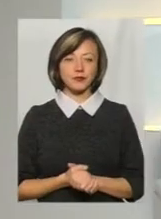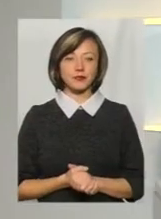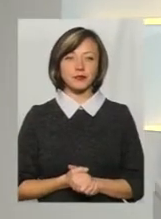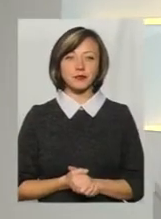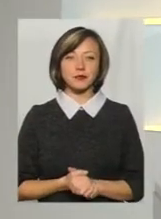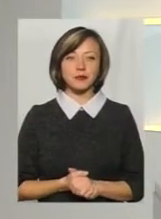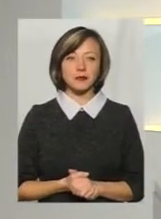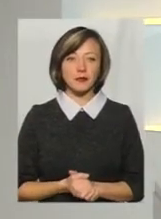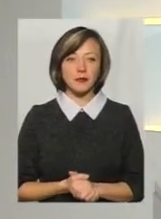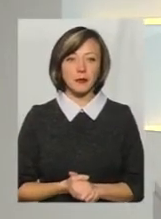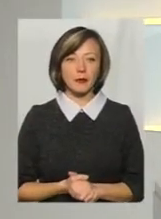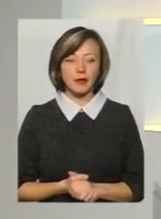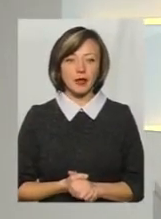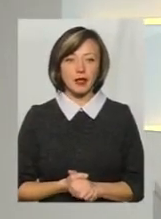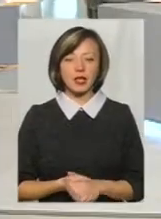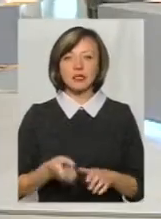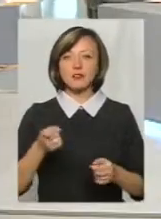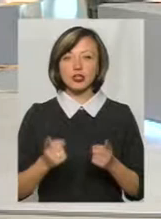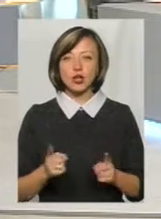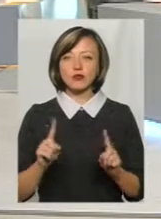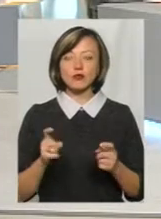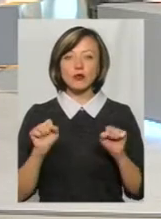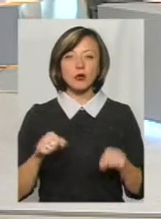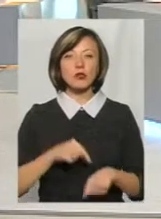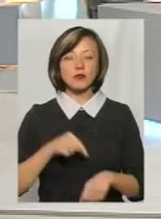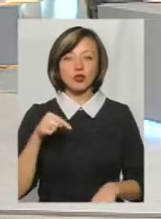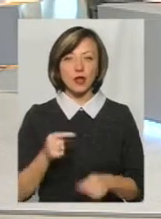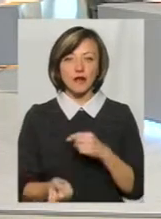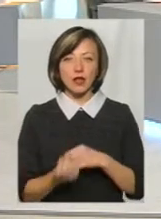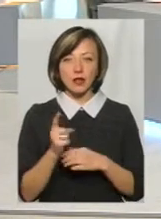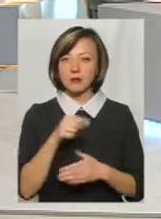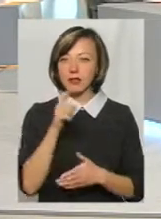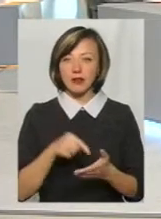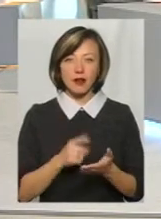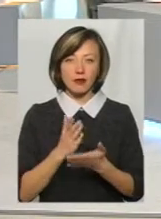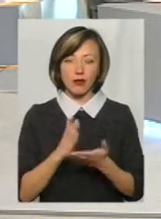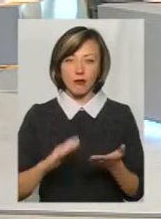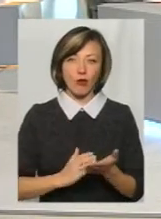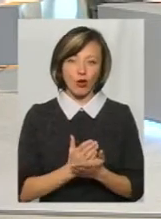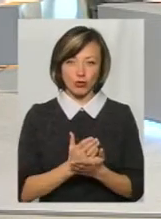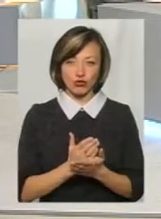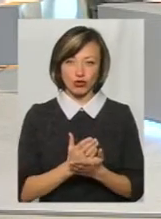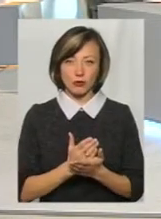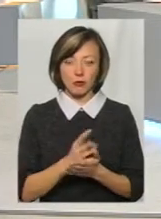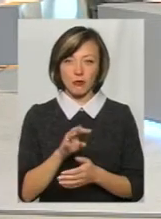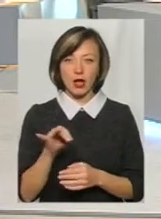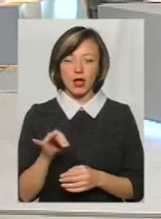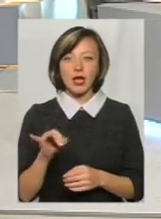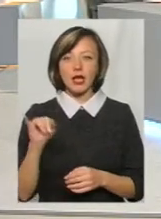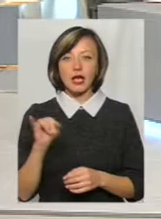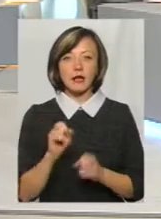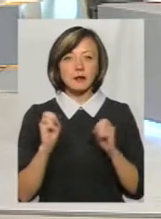Звичайно, чому може таке виникати відчуття? Тому що питання, вони є політичними. І досить